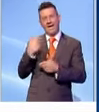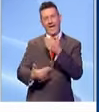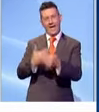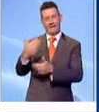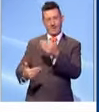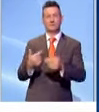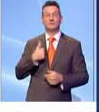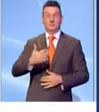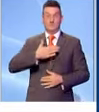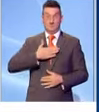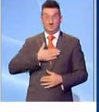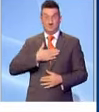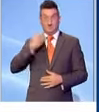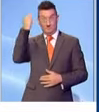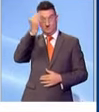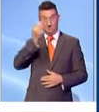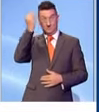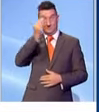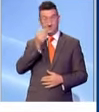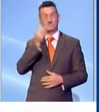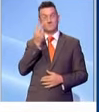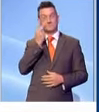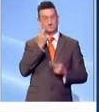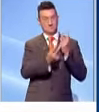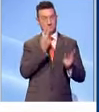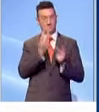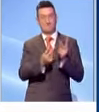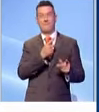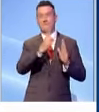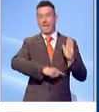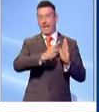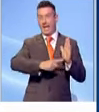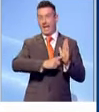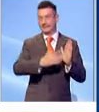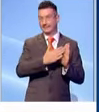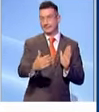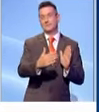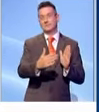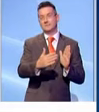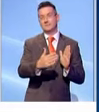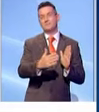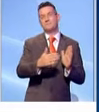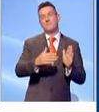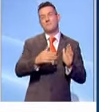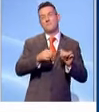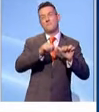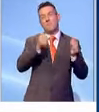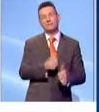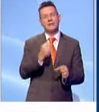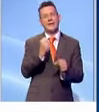nostro punto di vista, quello a cui abbiamo assistito in questi mesi è stata una modalità di lavoro